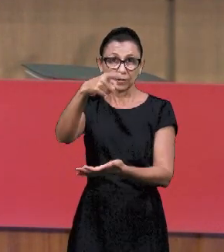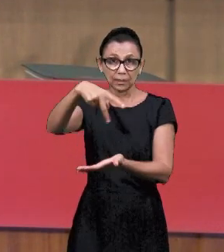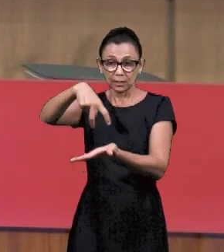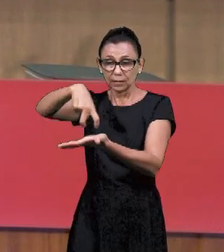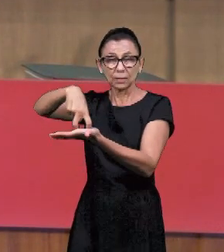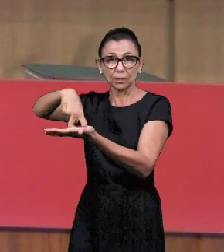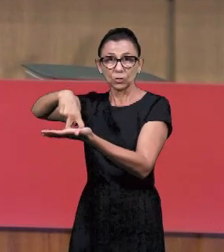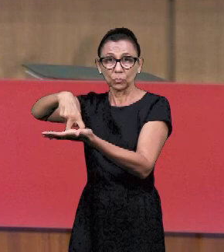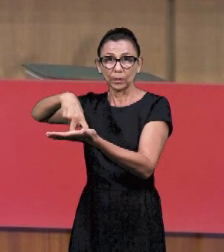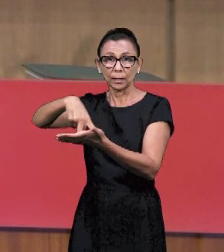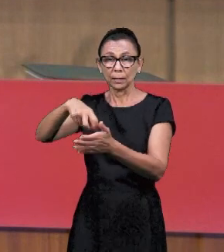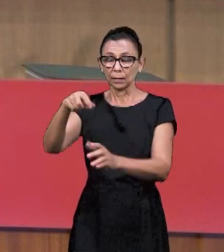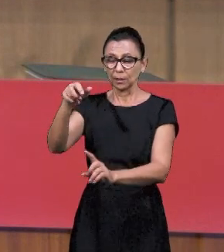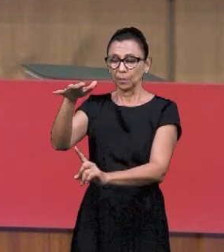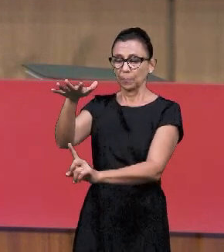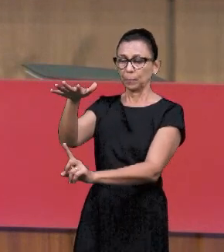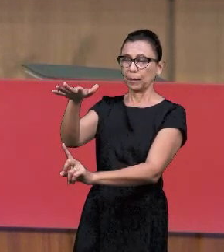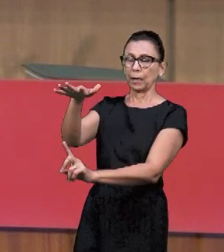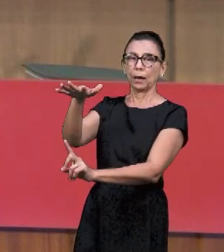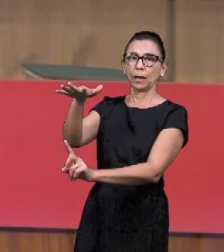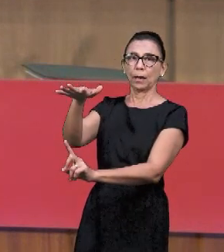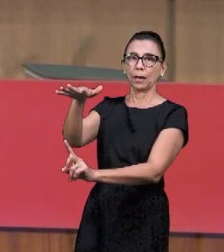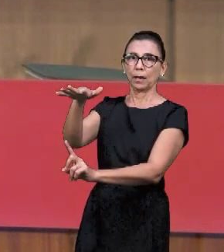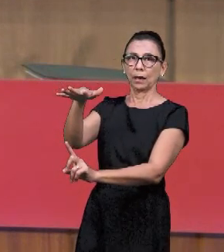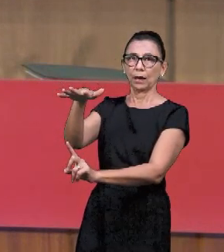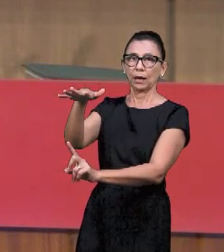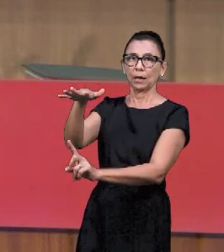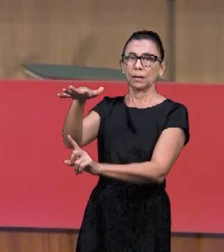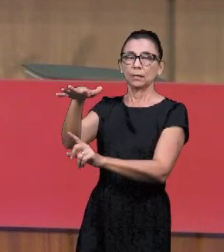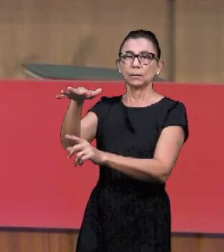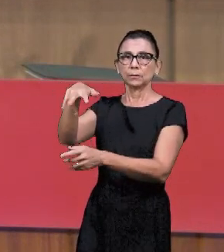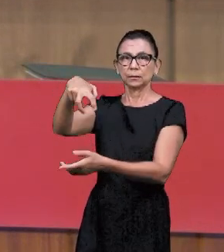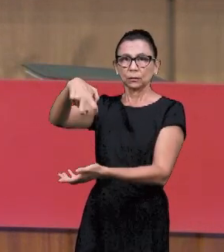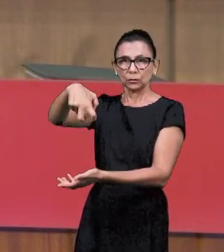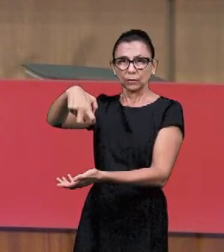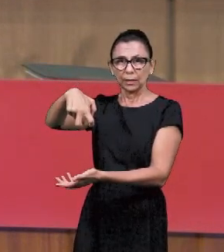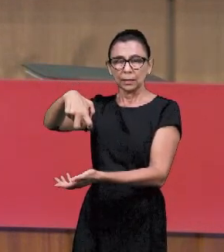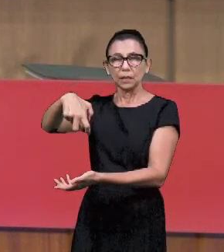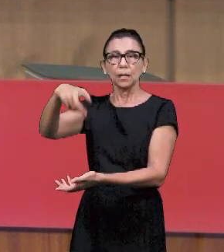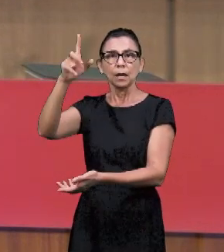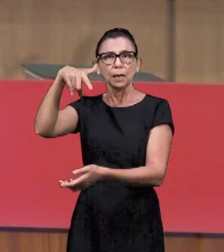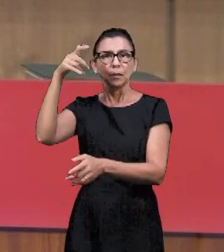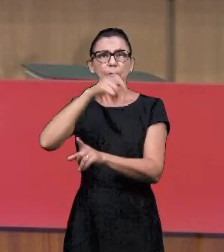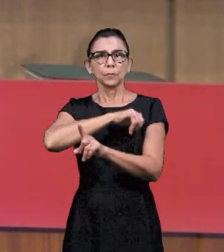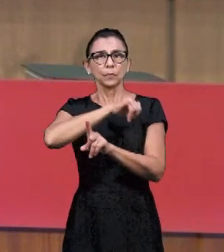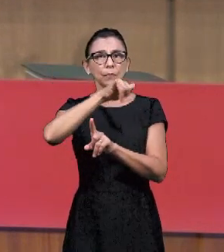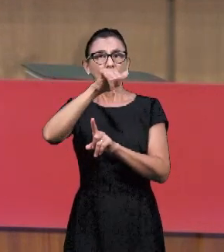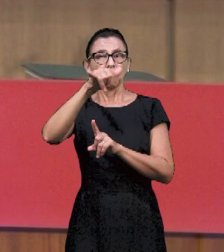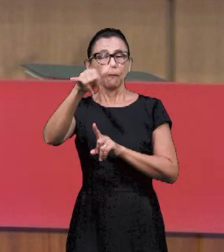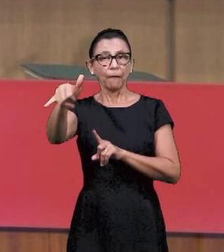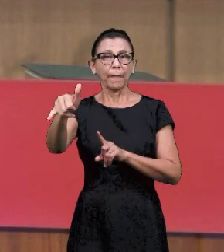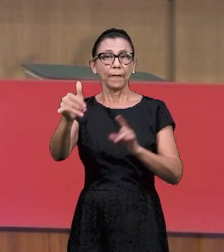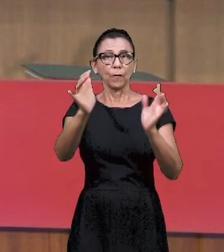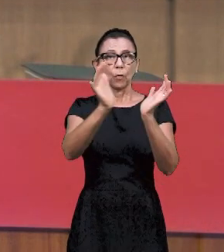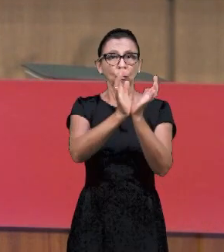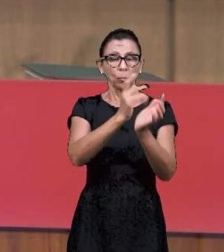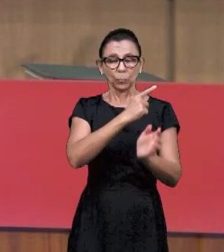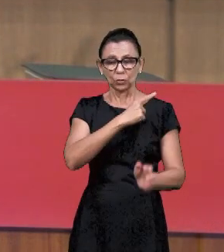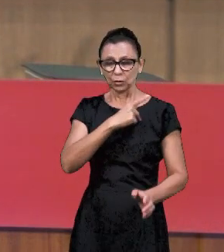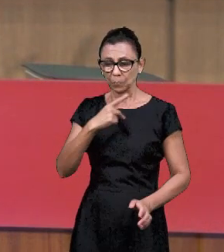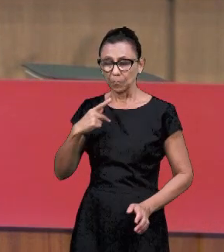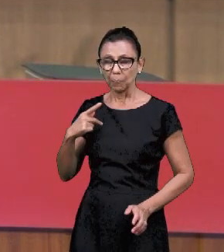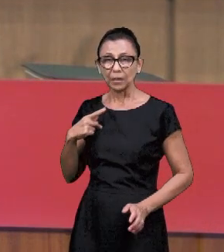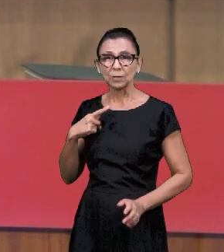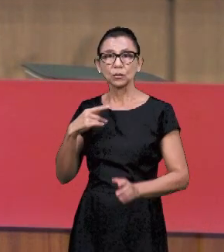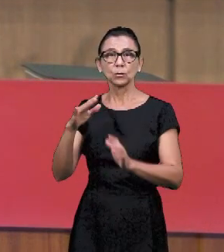И это посвящение, которое вы делаете, когда вы встаете на колени и получаете молитву с возложением рук. Оно